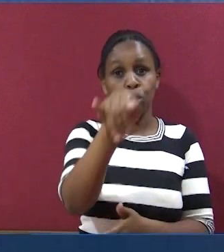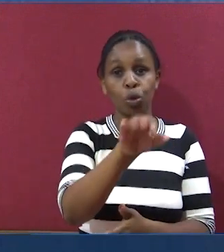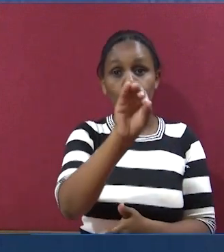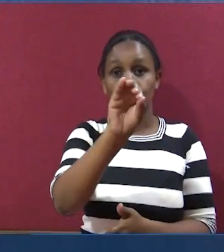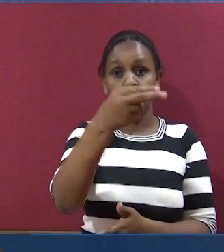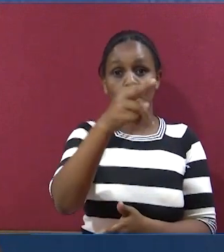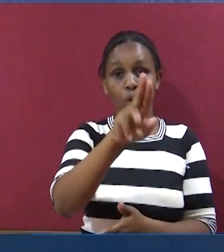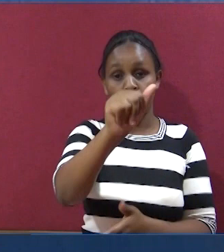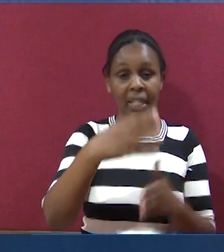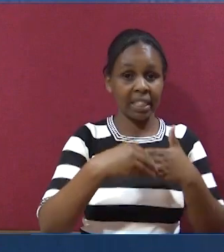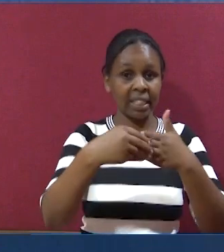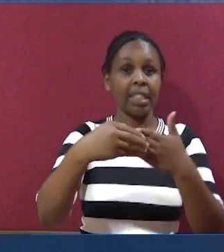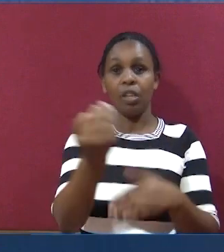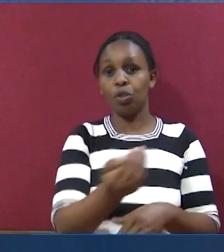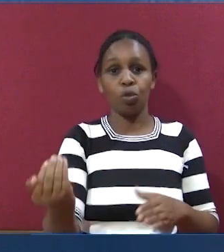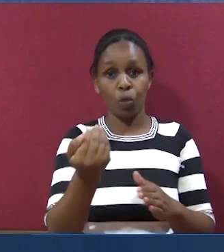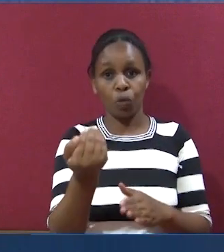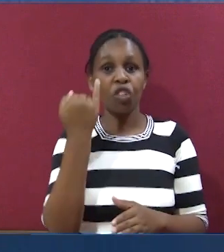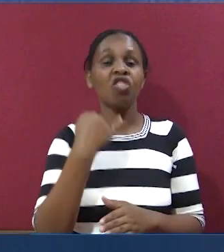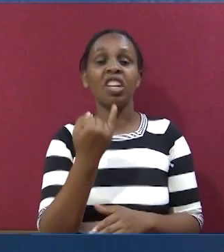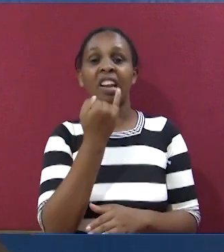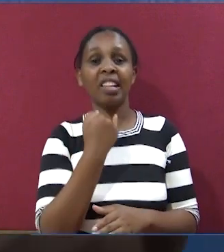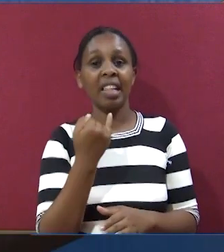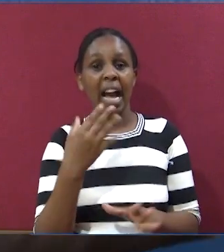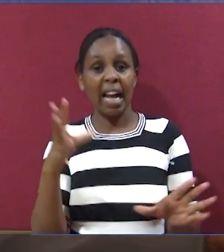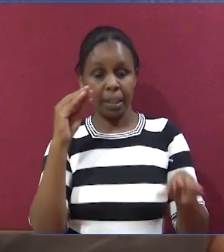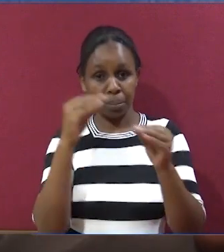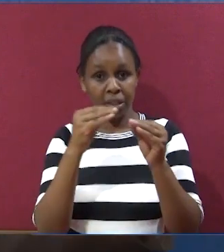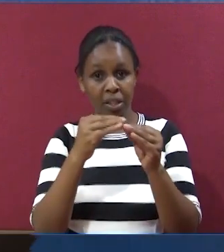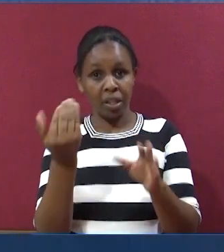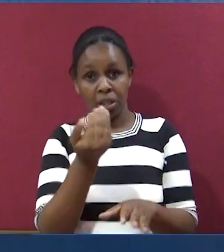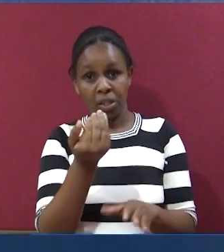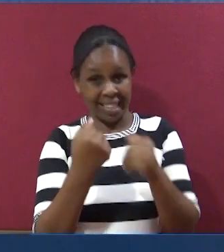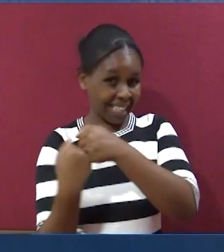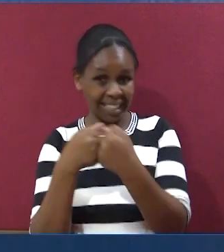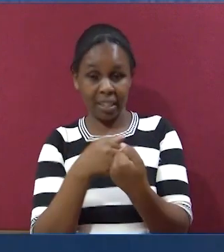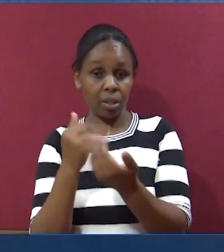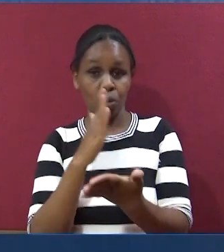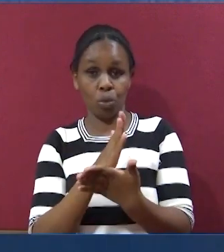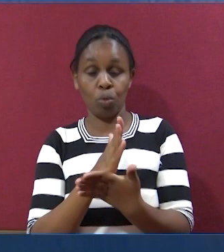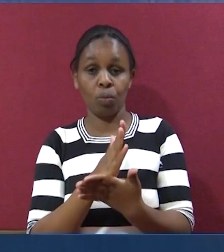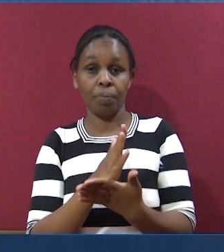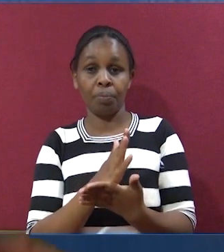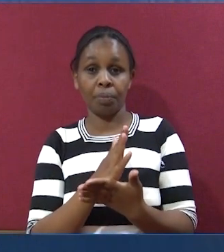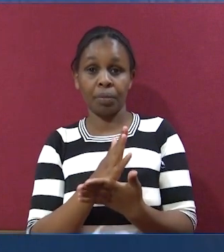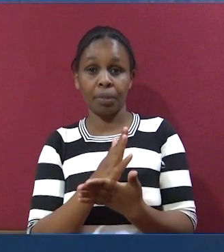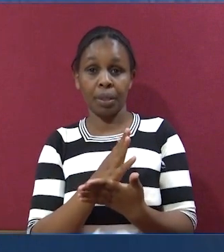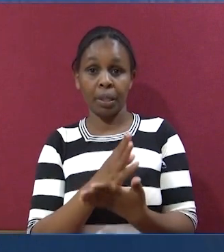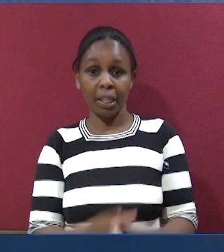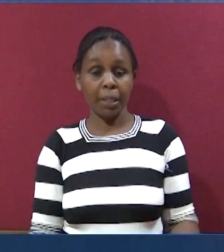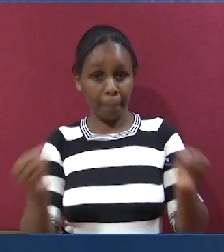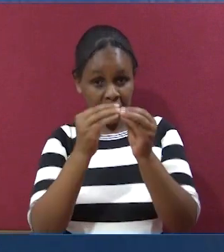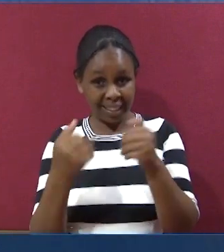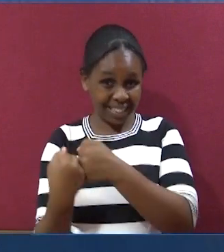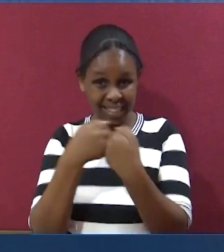Nikweli Joshua katika safari yake ya kuongozi ya wana wa Israeli, ataweza sema ya kwamba alikumbana na changamoto. Nikweli alikumbana naazo.